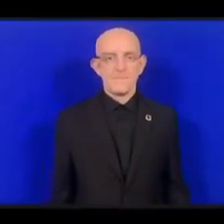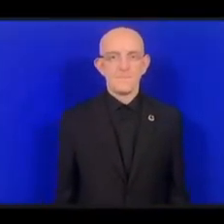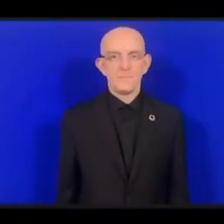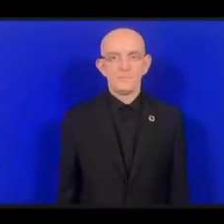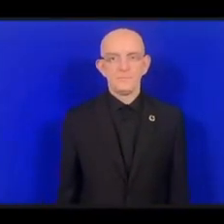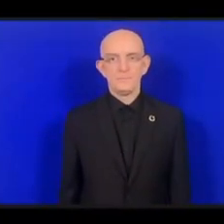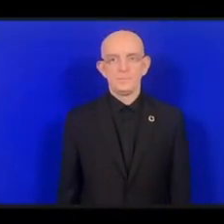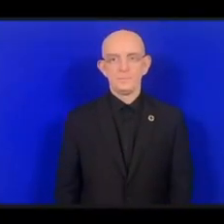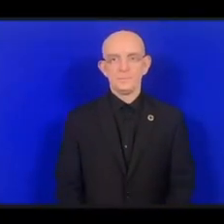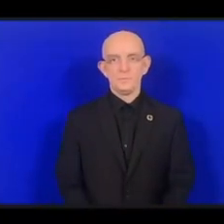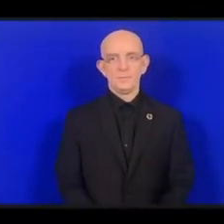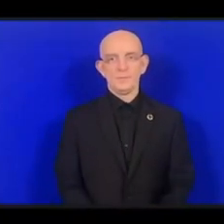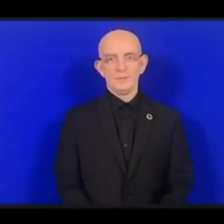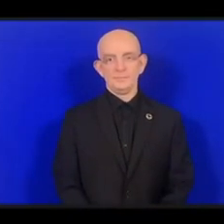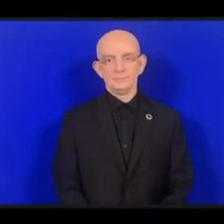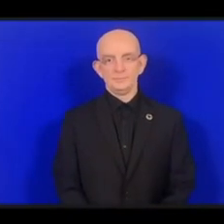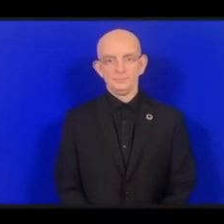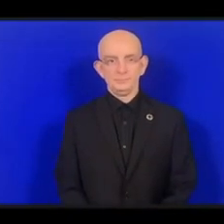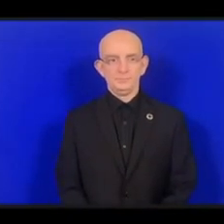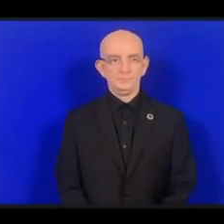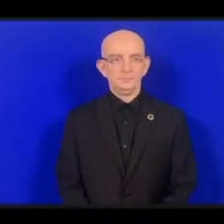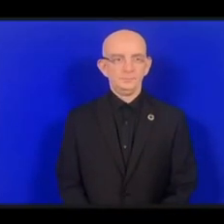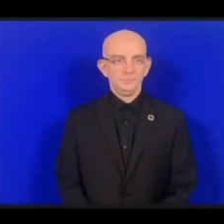А теперь я хочу